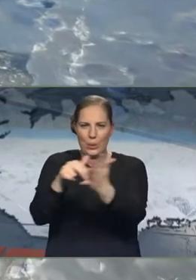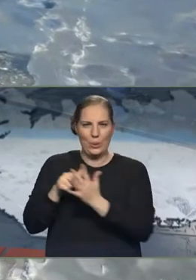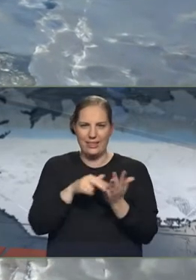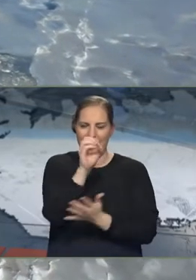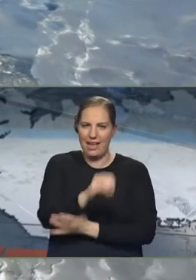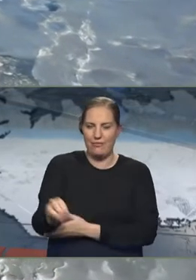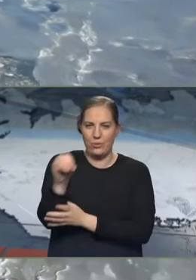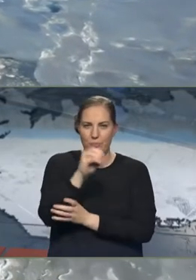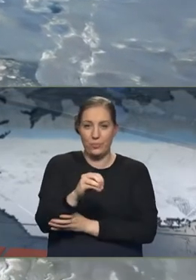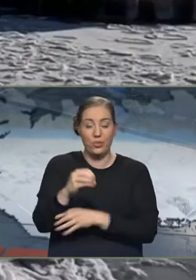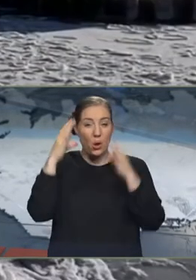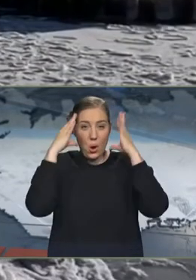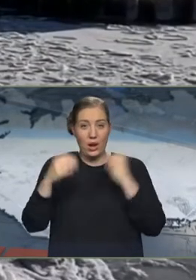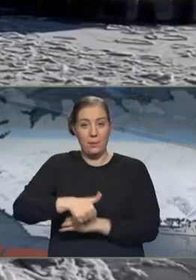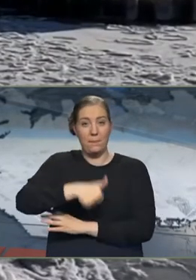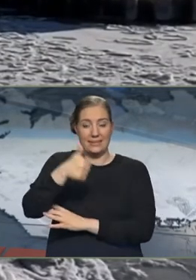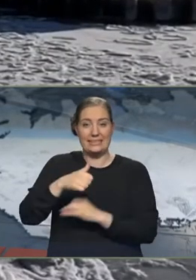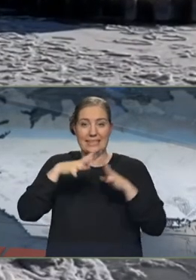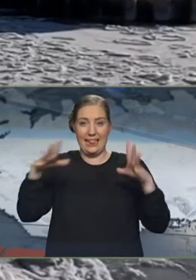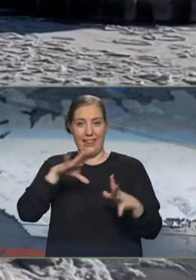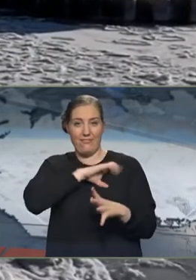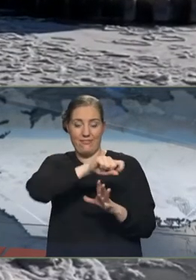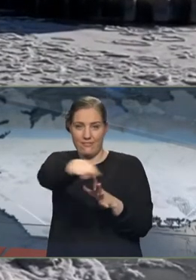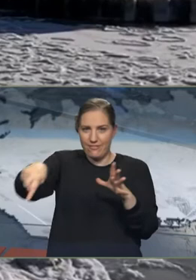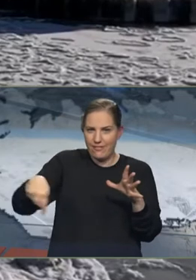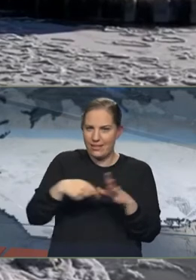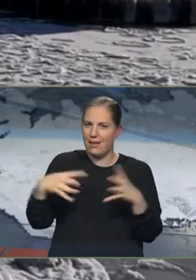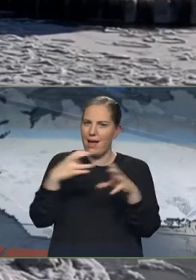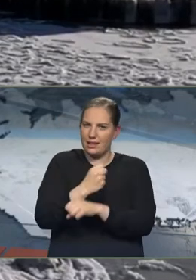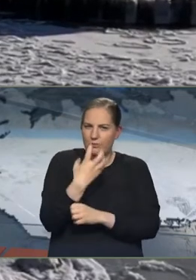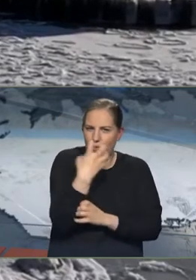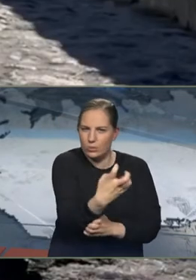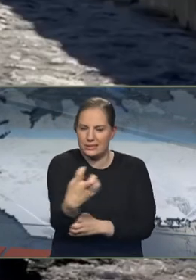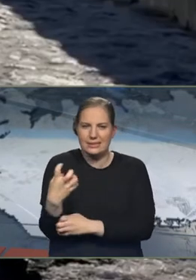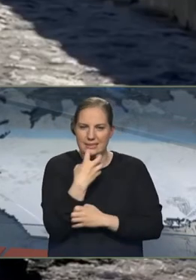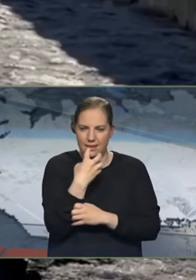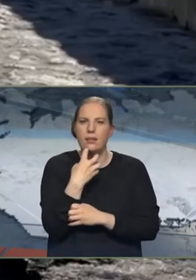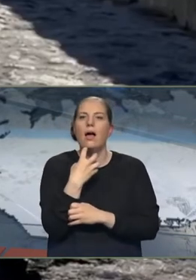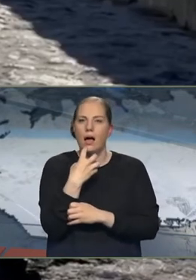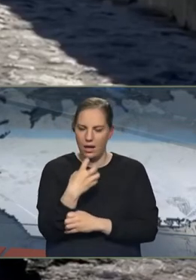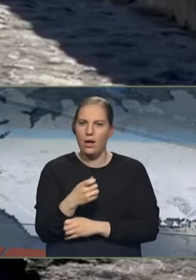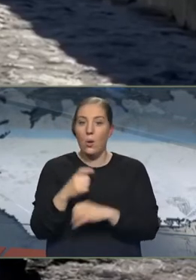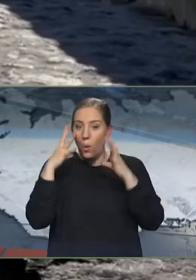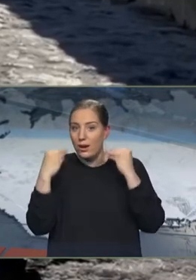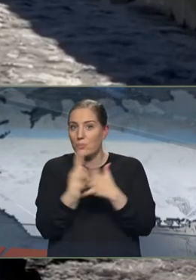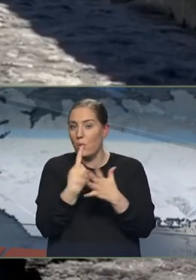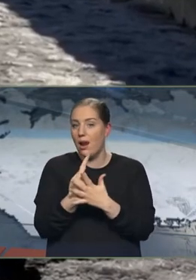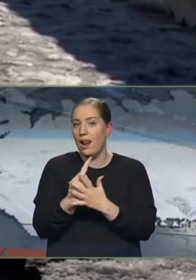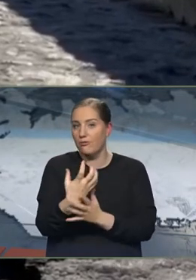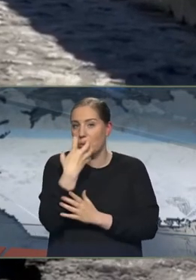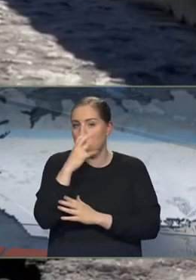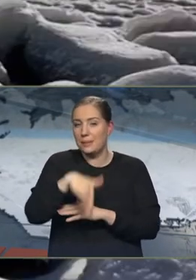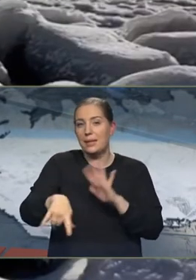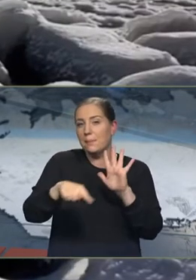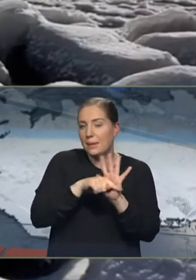dagana á bokum stærsta stöðuvas Hollands Eyselmýr er allt gatt freyðu og þær í landi er búist viðað um helgina mælist frostið